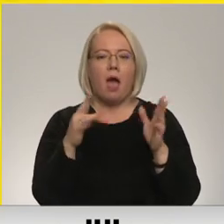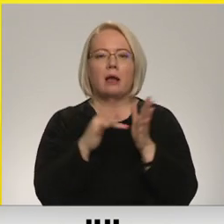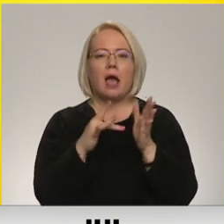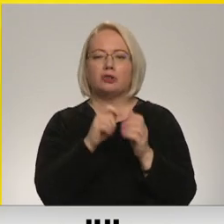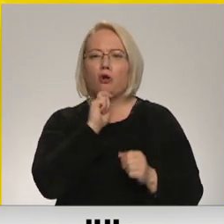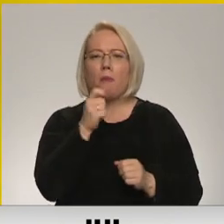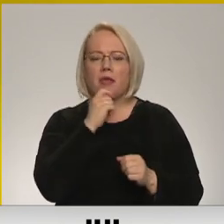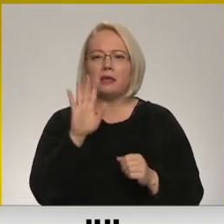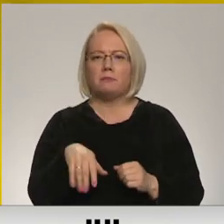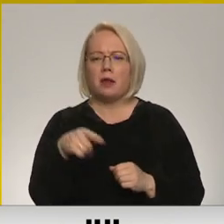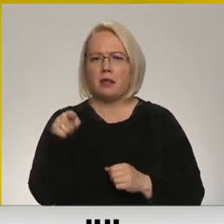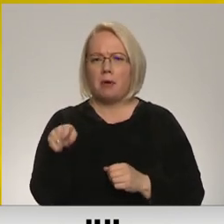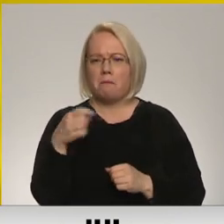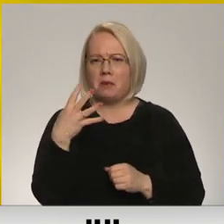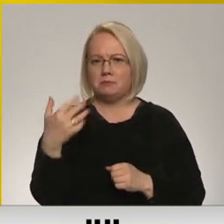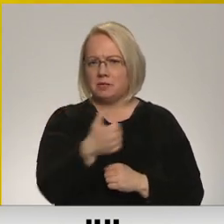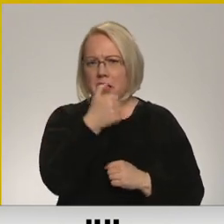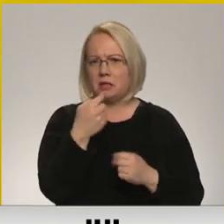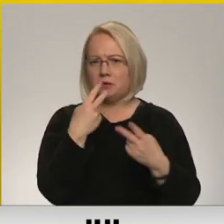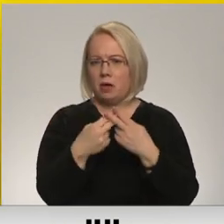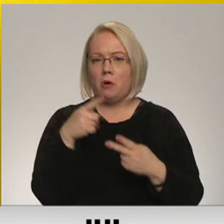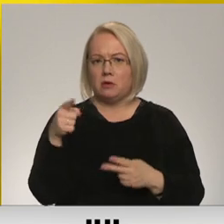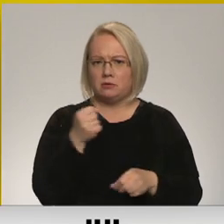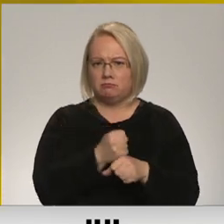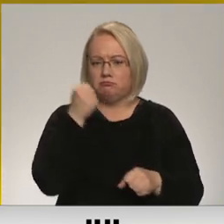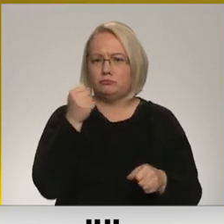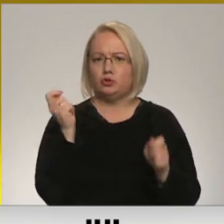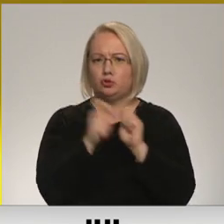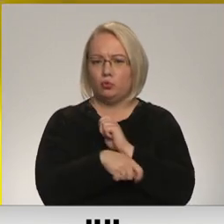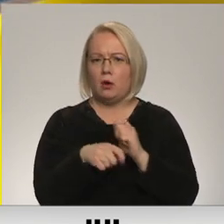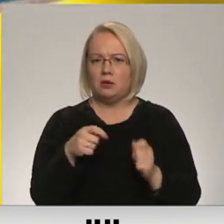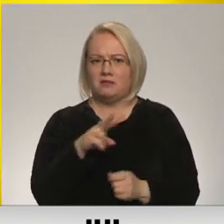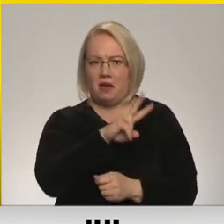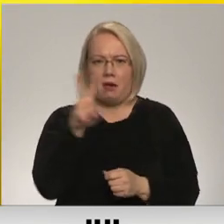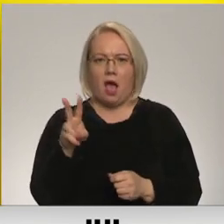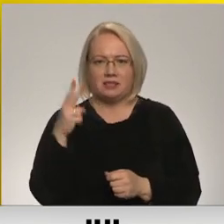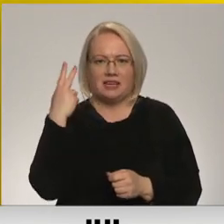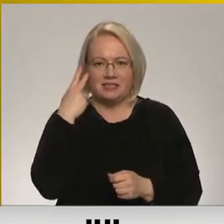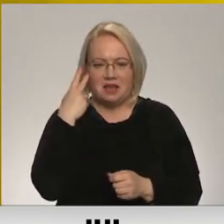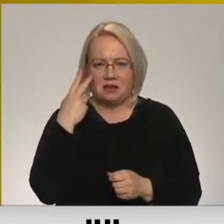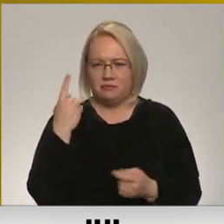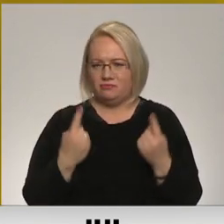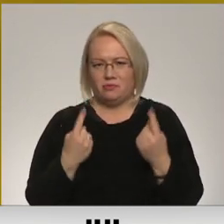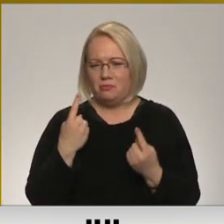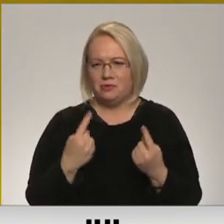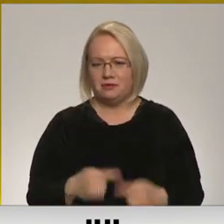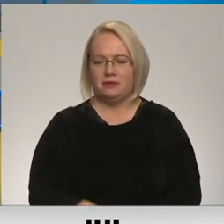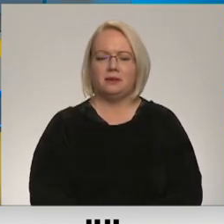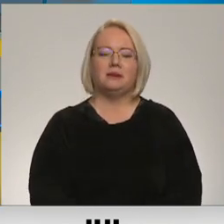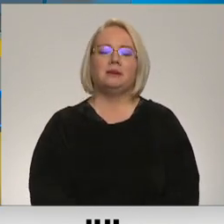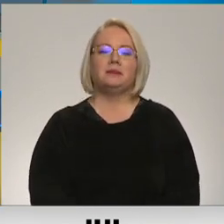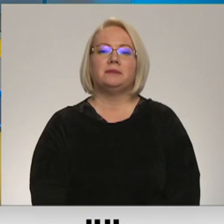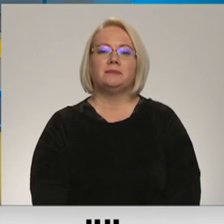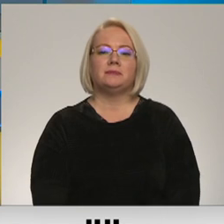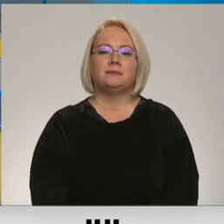soda apmēru 15 gadi? Tas ir tāds sods diez vaikāds riskēt tikt pie 15 gadiem cietumā.